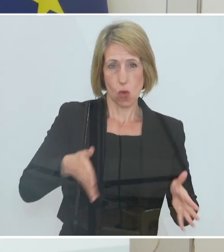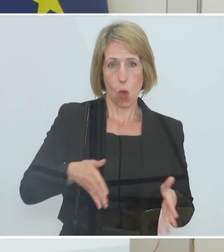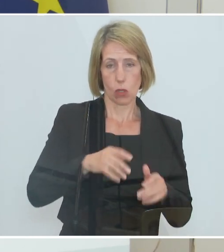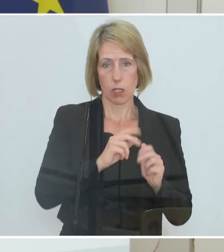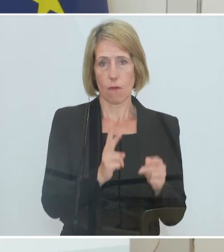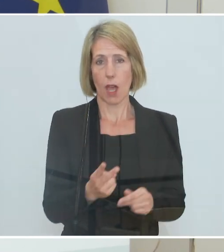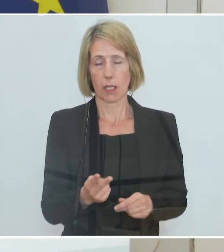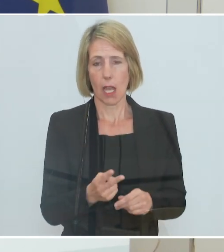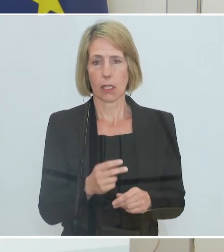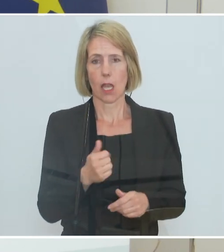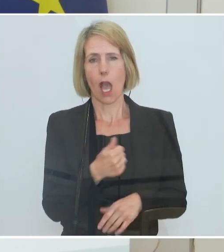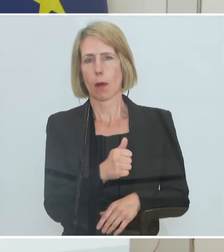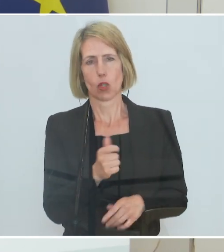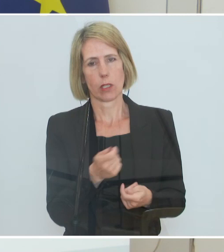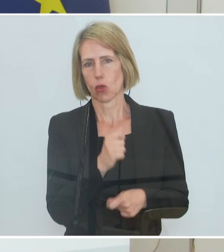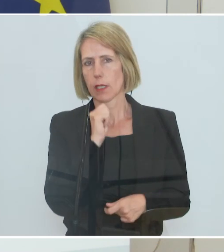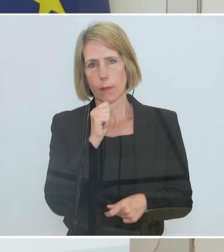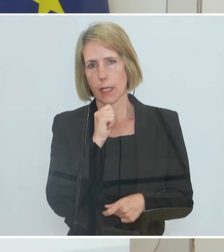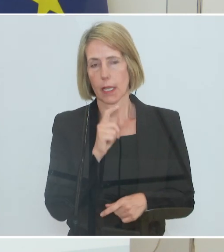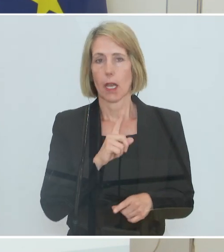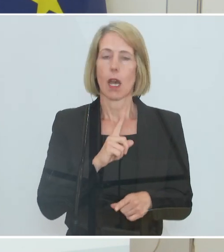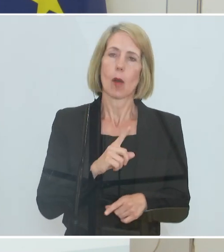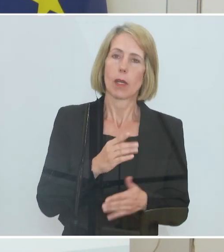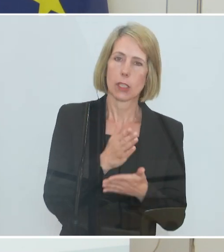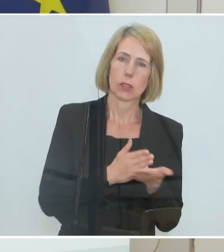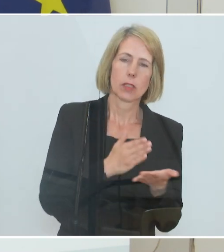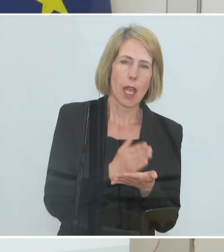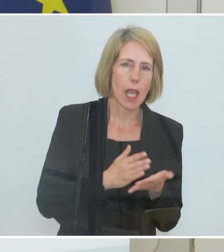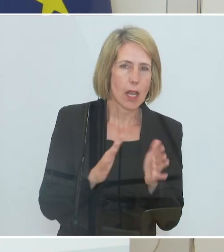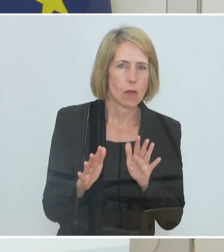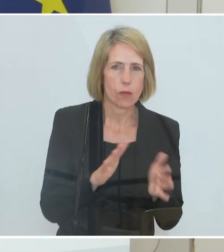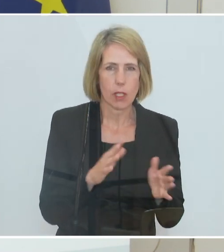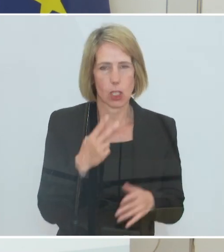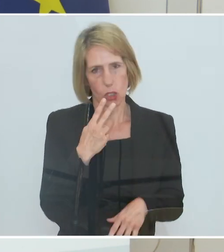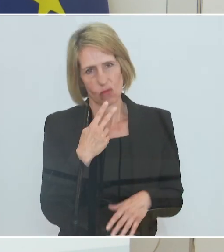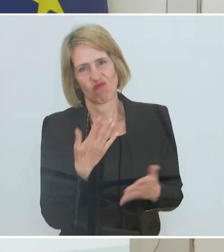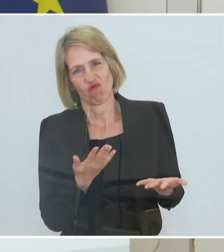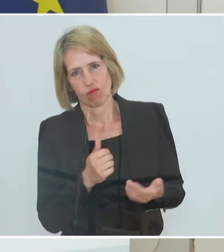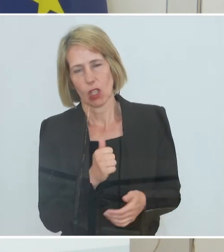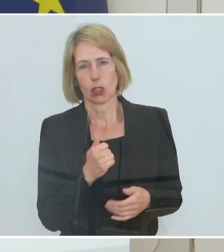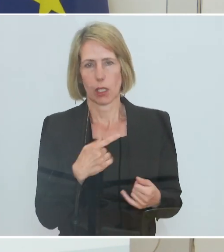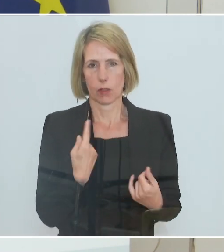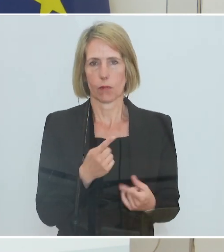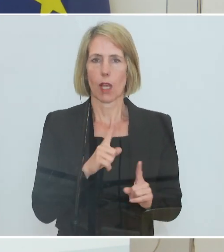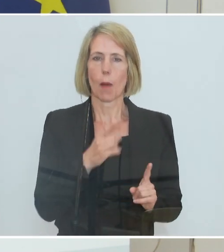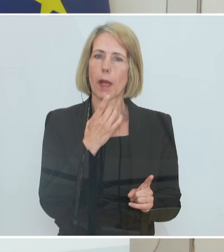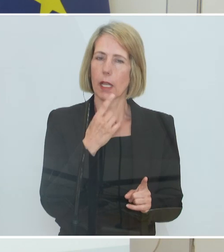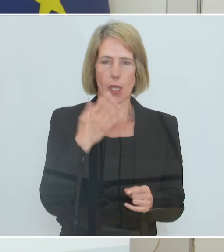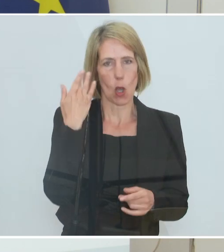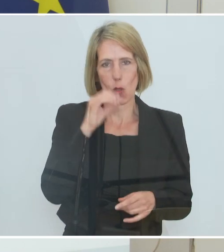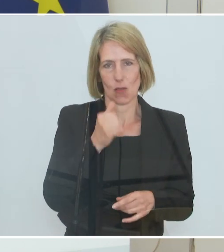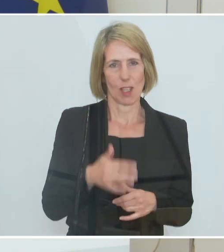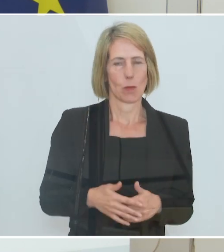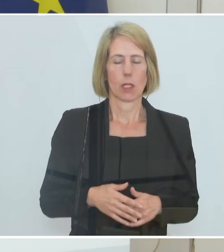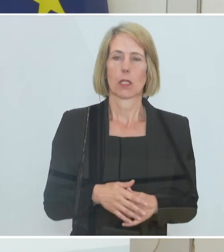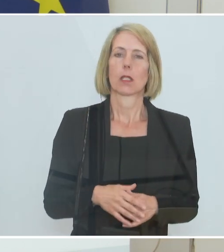keine Abschätzung. Ich gehe mal davon aus, dass es die Hälfte ungefähr, gute Hälfte sein wird. Aber genau wissen wir es nicht. Da müssen wir die